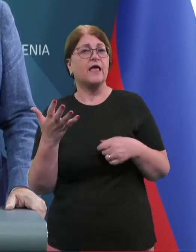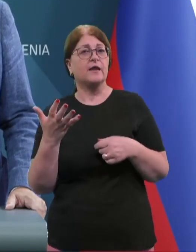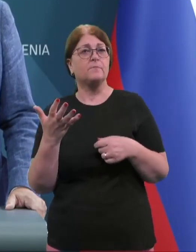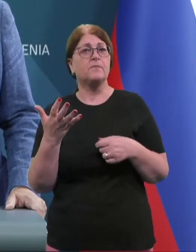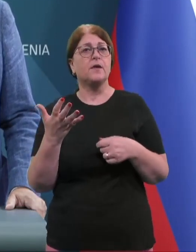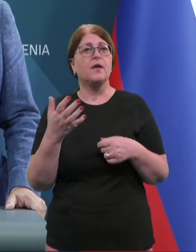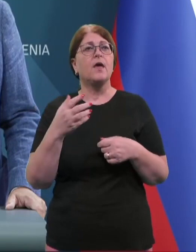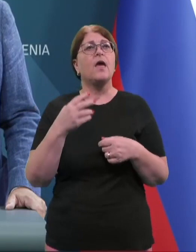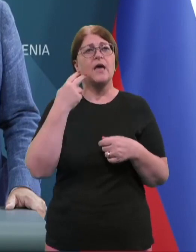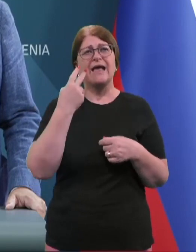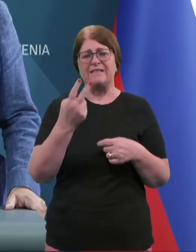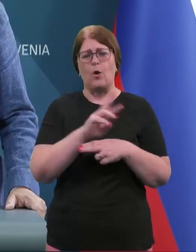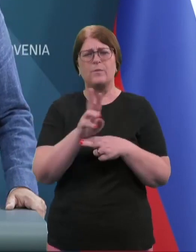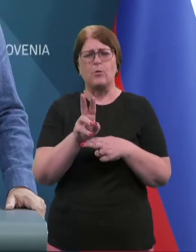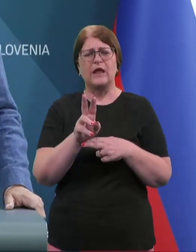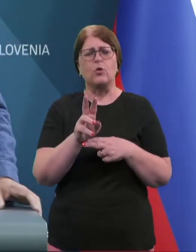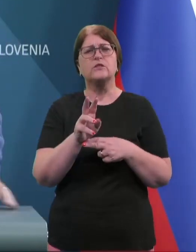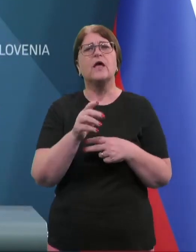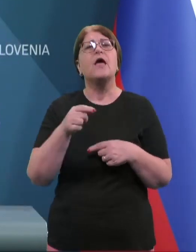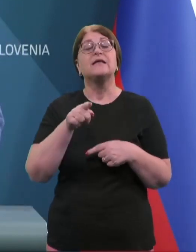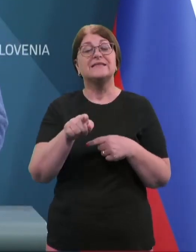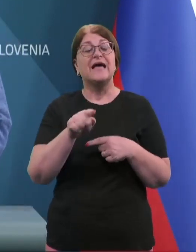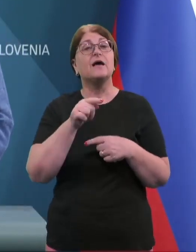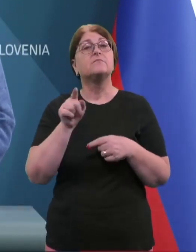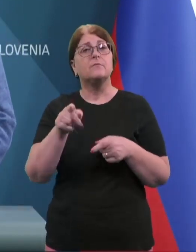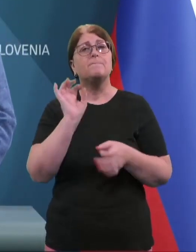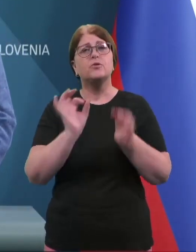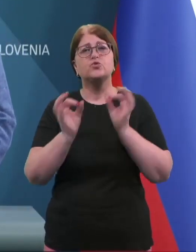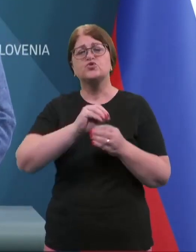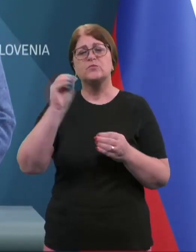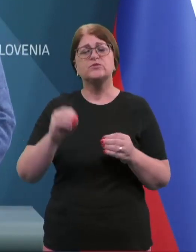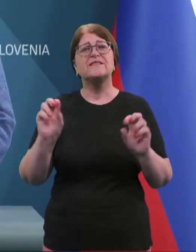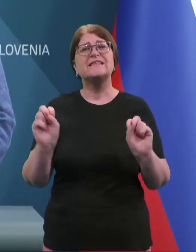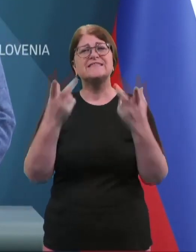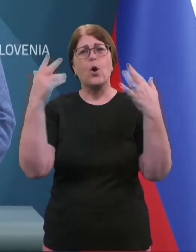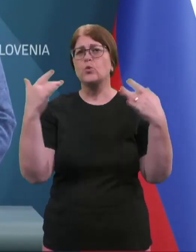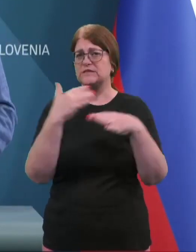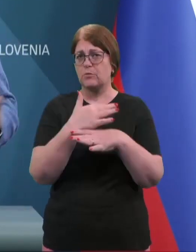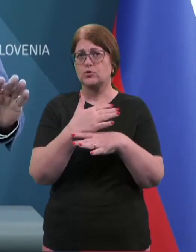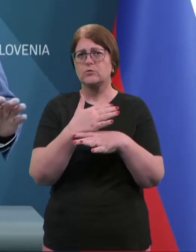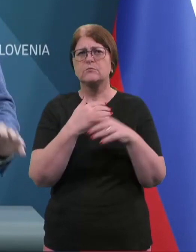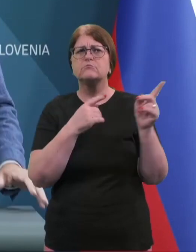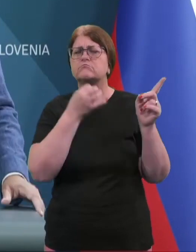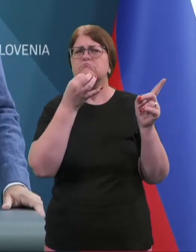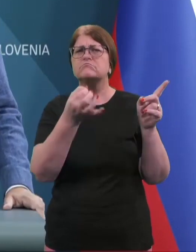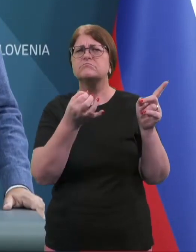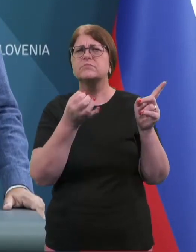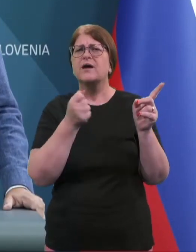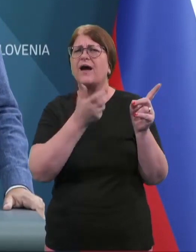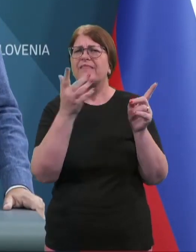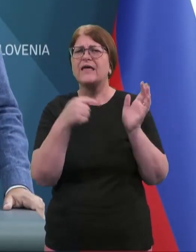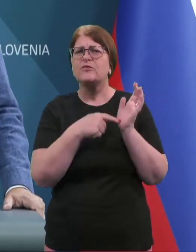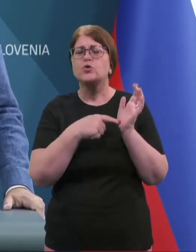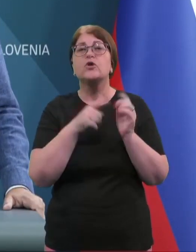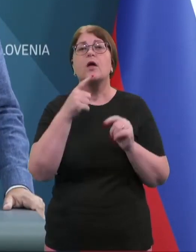glede upravnih enor, da se razumemo, s katerim poskušate podpisati stavkovni sporazum. Na kateri točki je razburila?